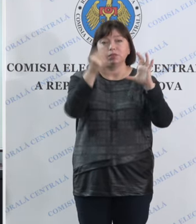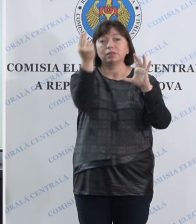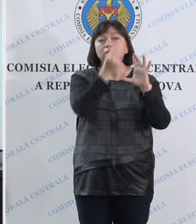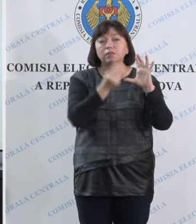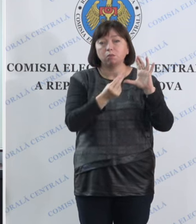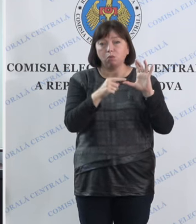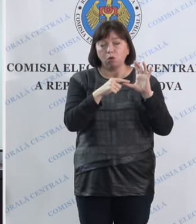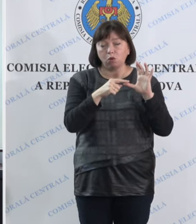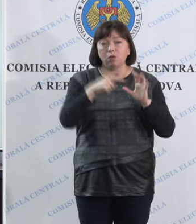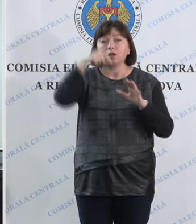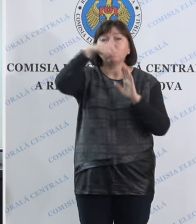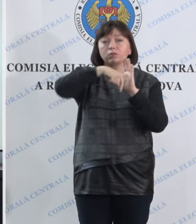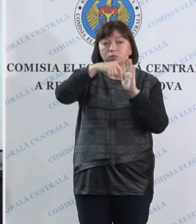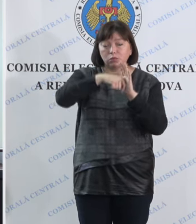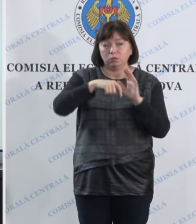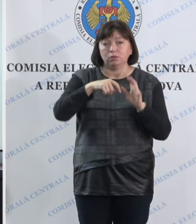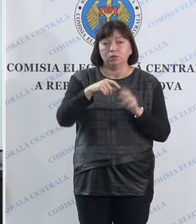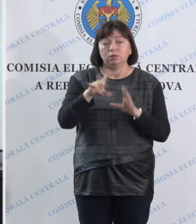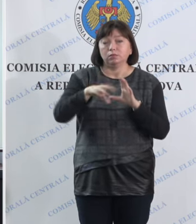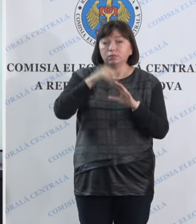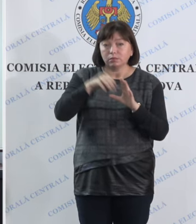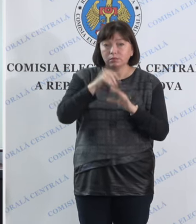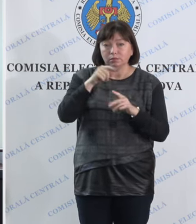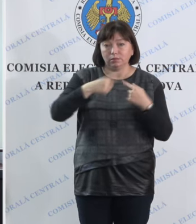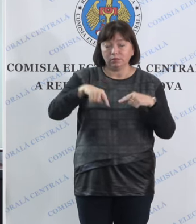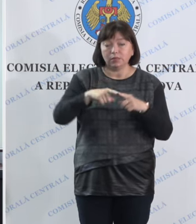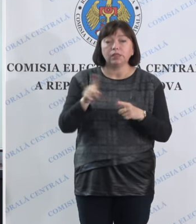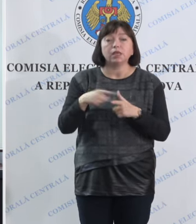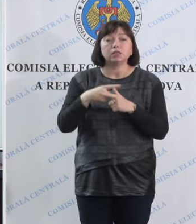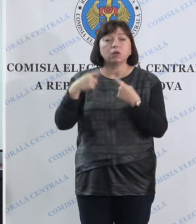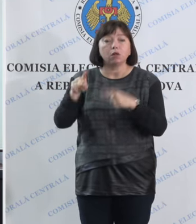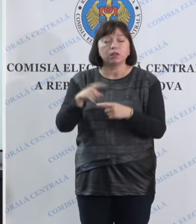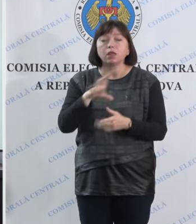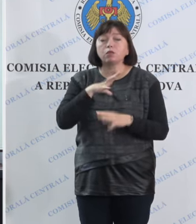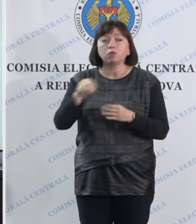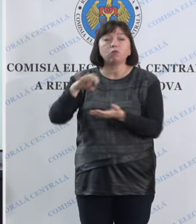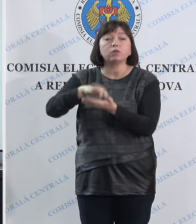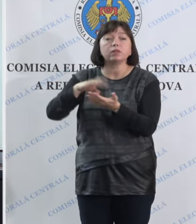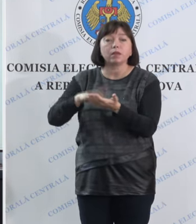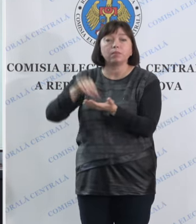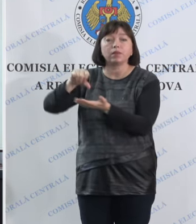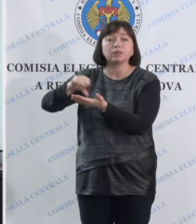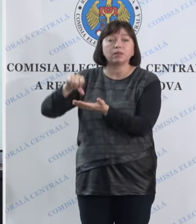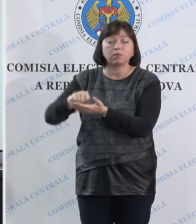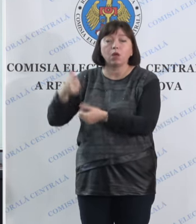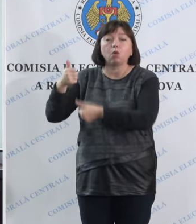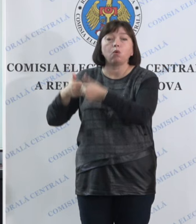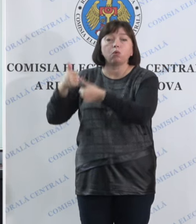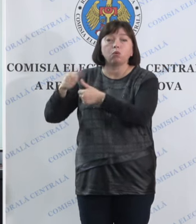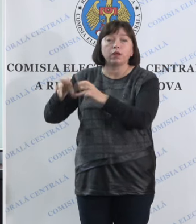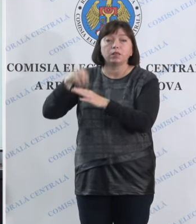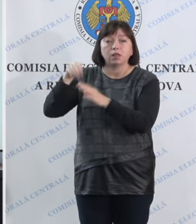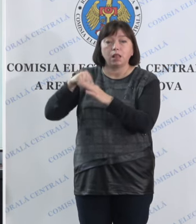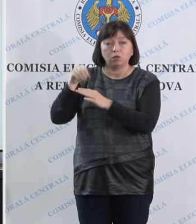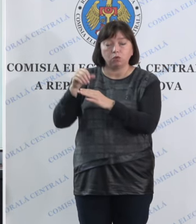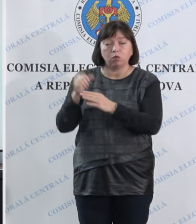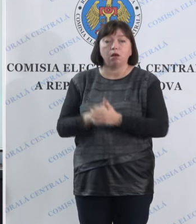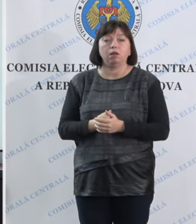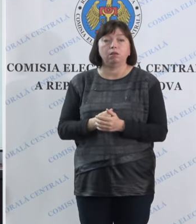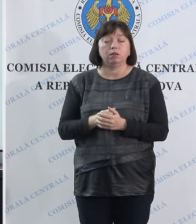votare, altele s-au referit la neînregistrarea reprezentanților unor concurenți electorali,